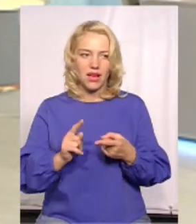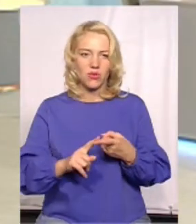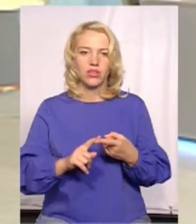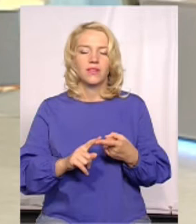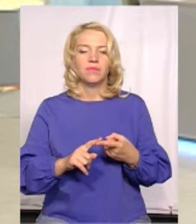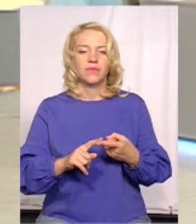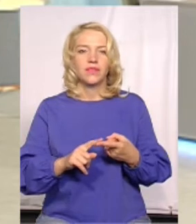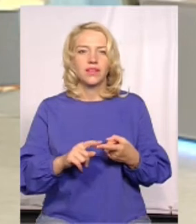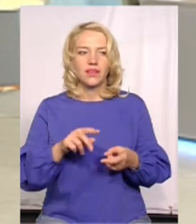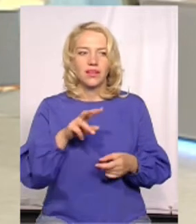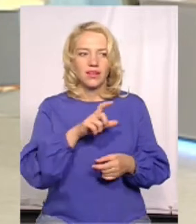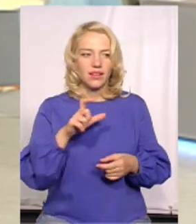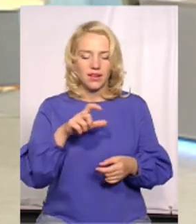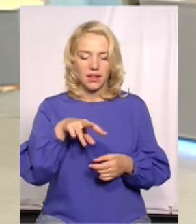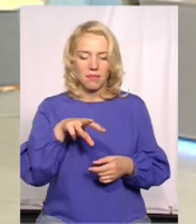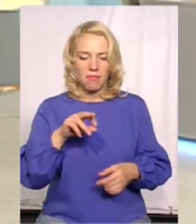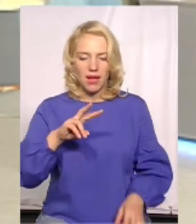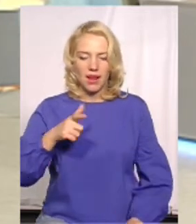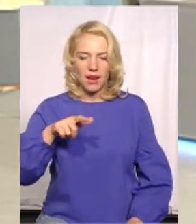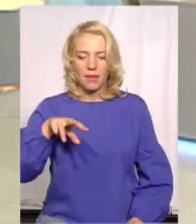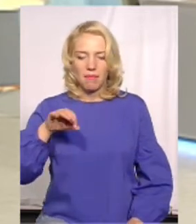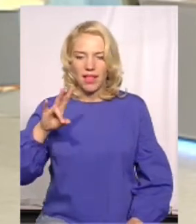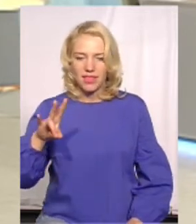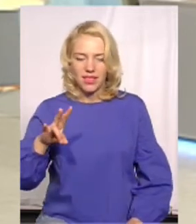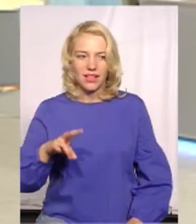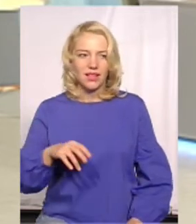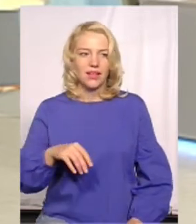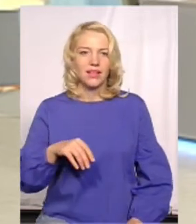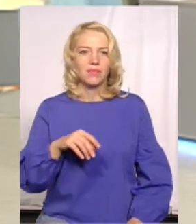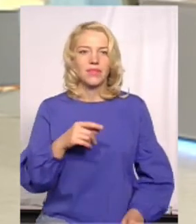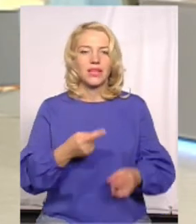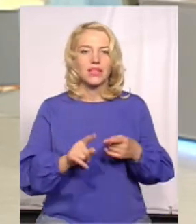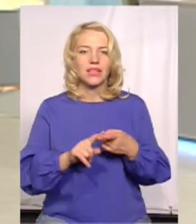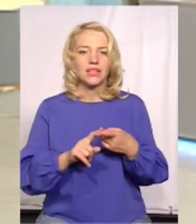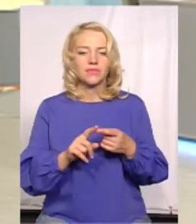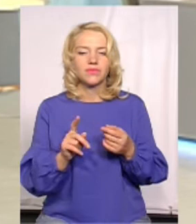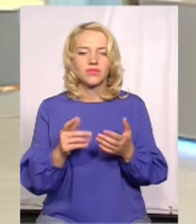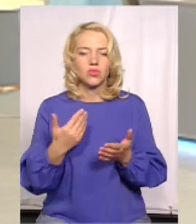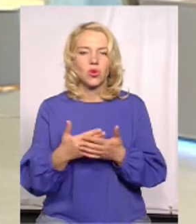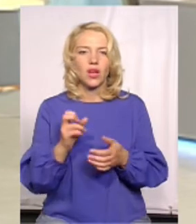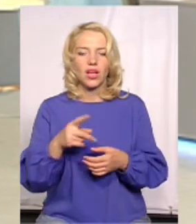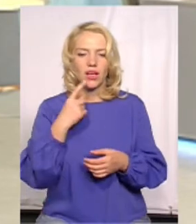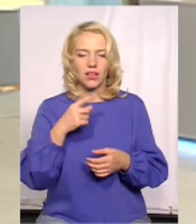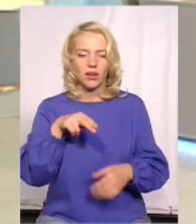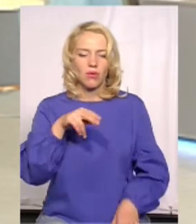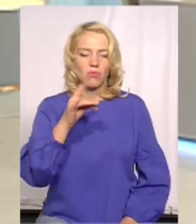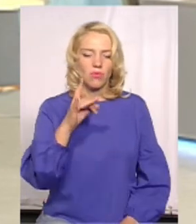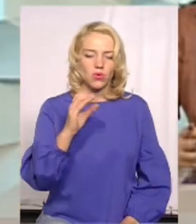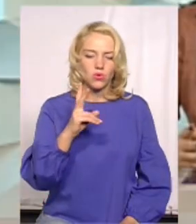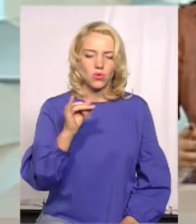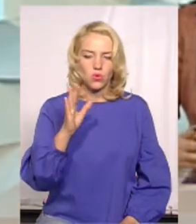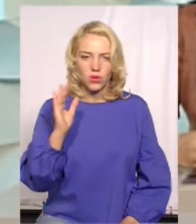Хмельвілю. Хмельмену. Ой, Хмельмену, так. Хмельмену, Хмельвіль – це, власне, назва така, коли там Проскур'їв, Плоскир'їв,